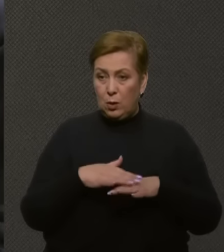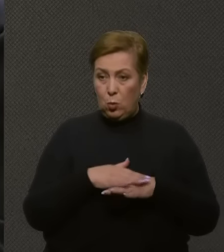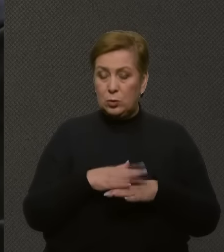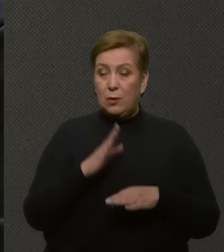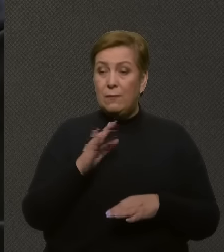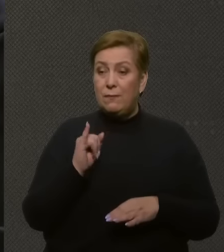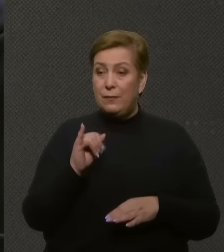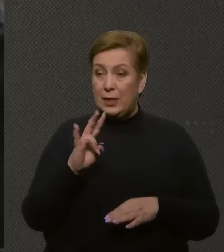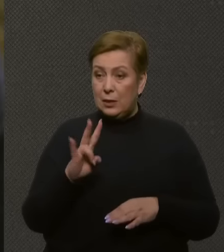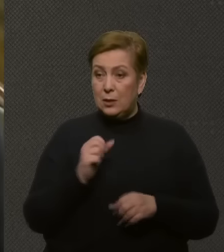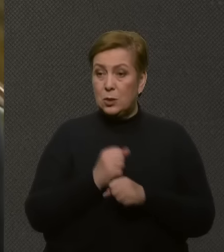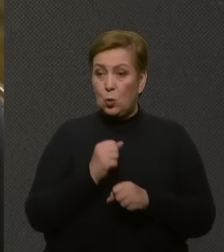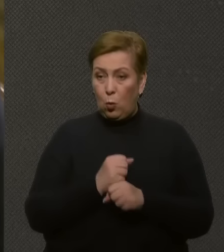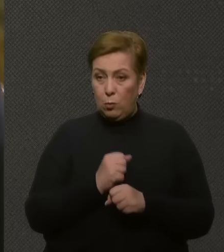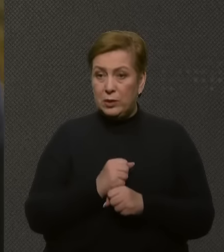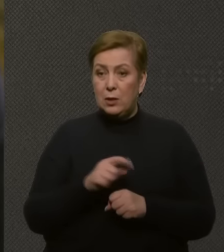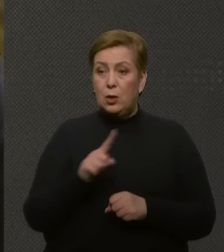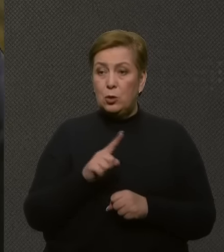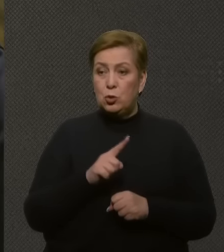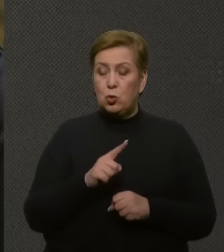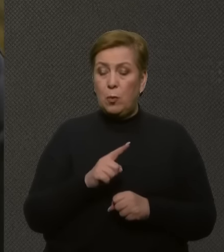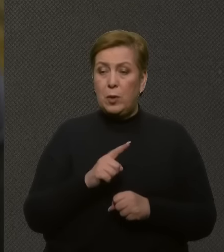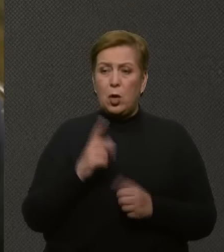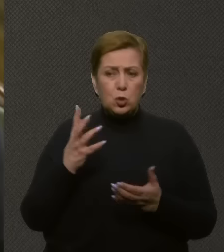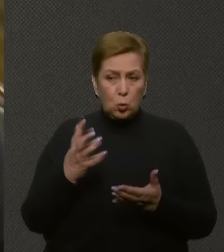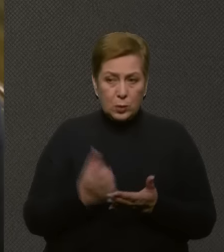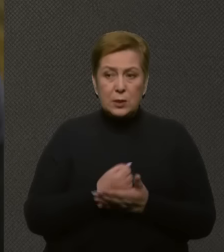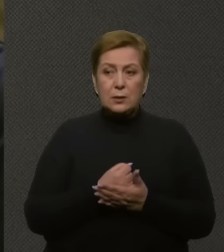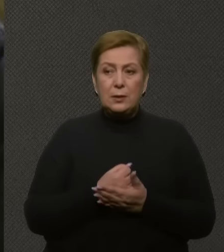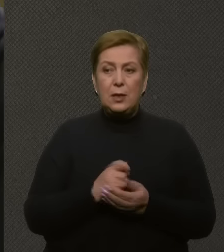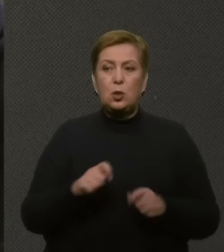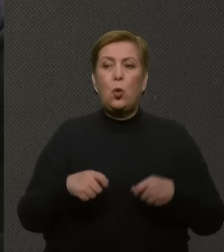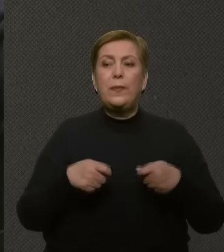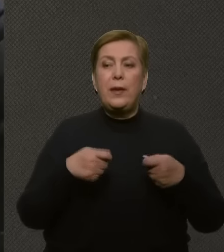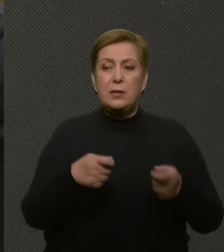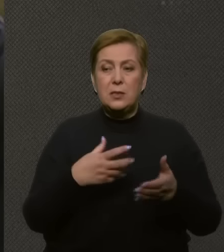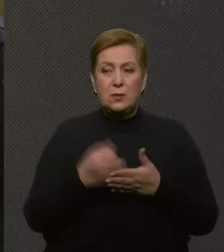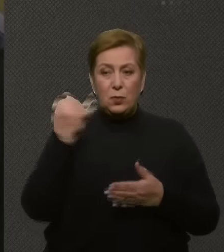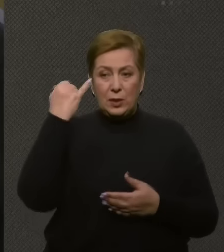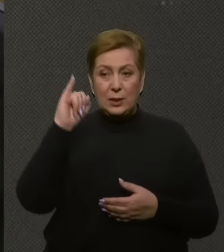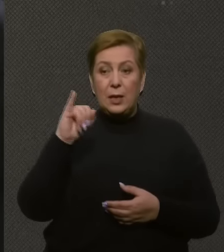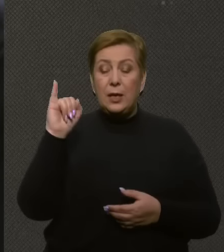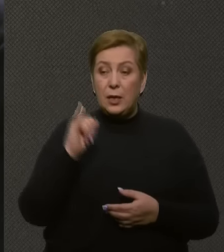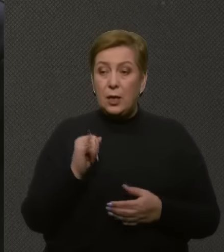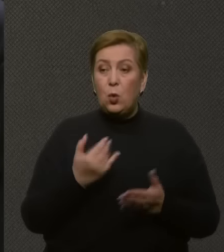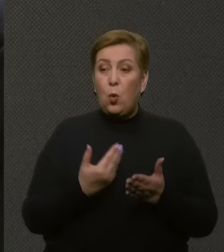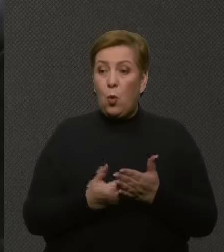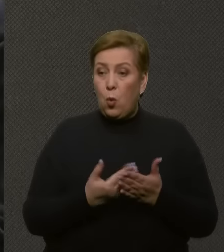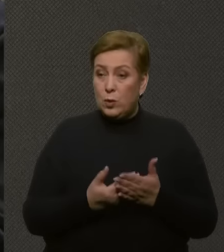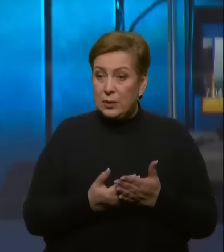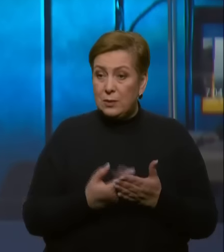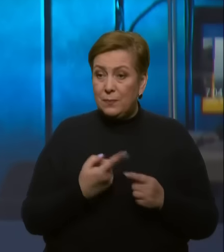щоб досягти все одно донесення своєї ідеї. І ось це мене